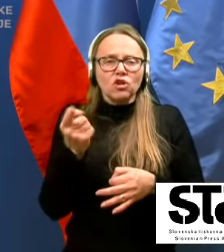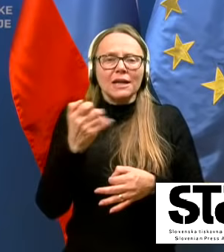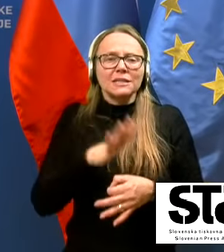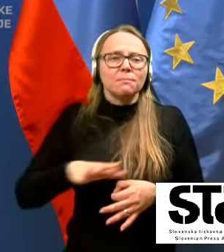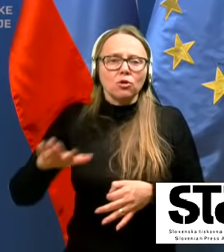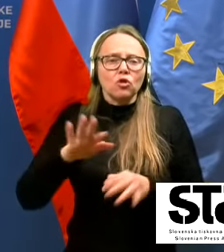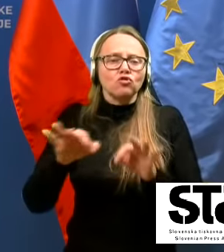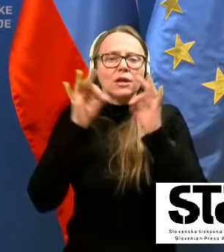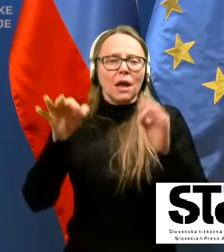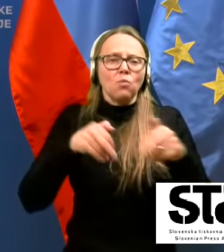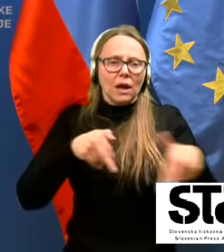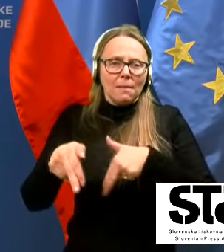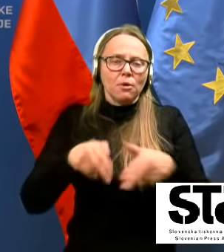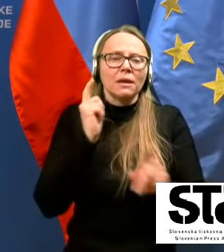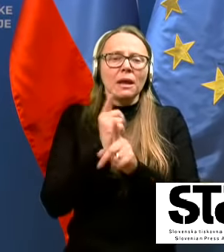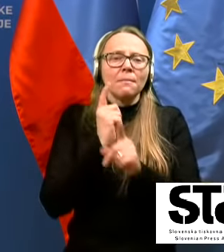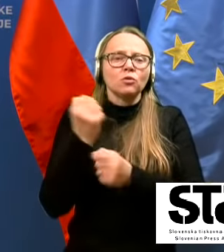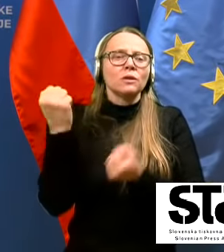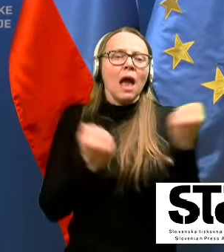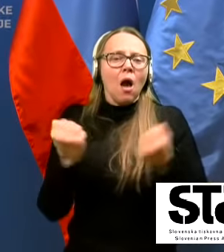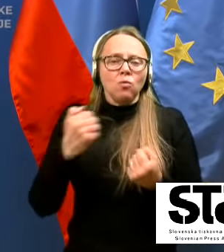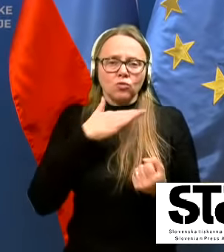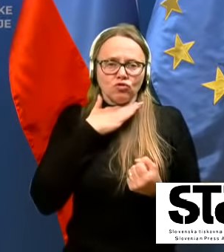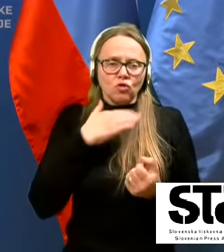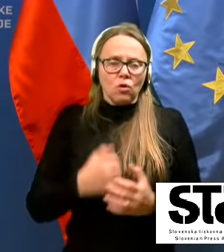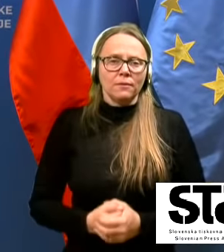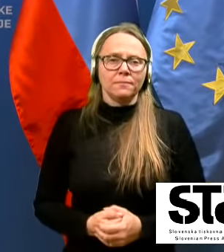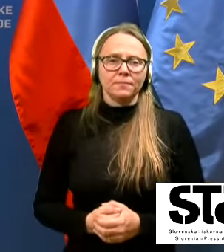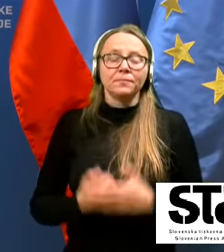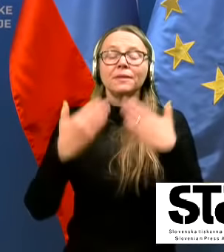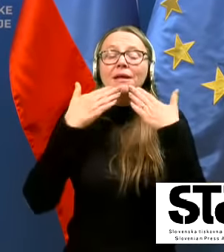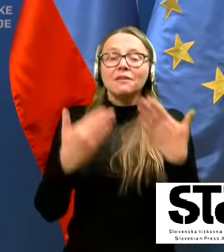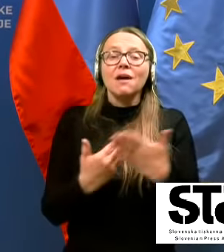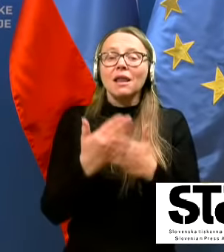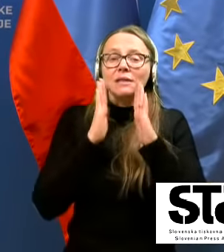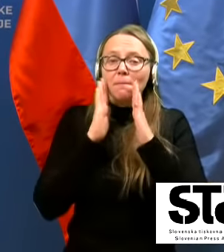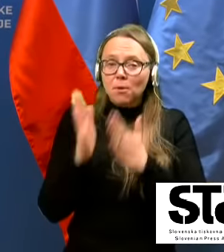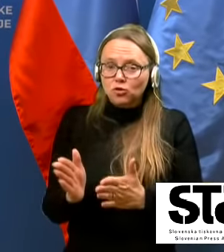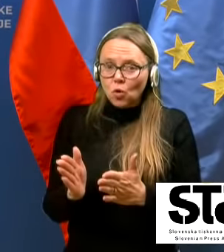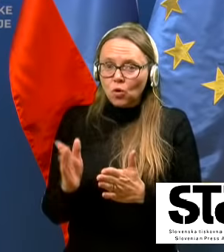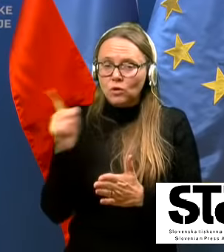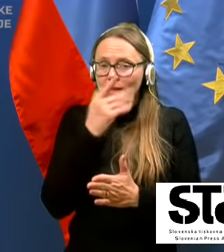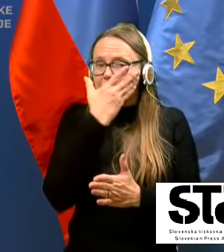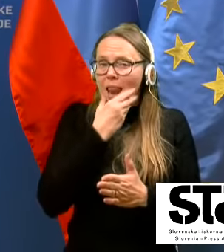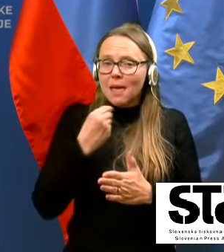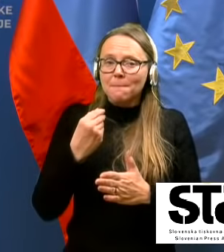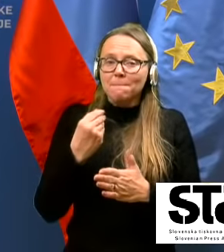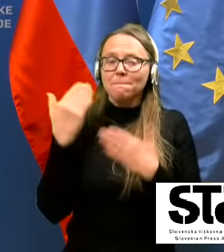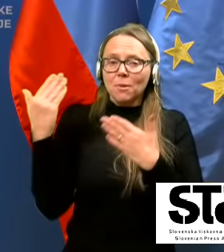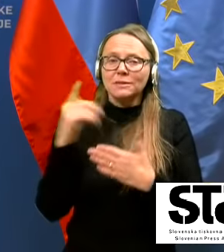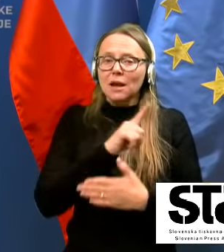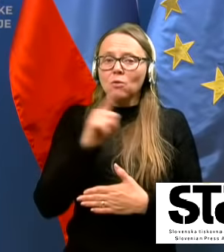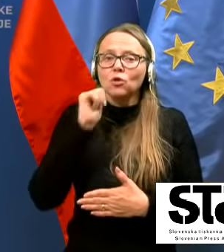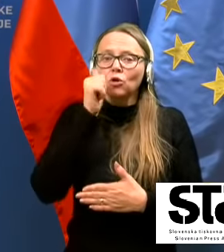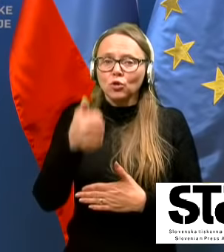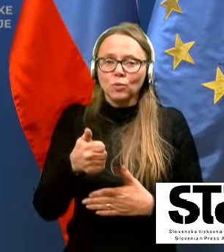prometa, pa tudi avtošol. Hvala za pozornost in lepo zdrav do jutri.